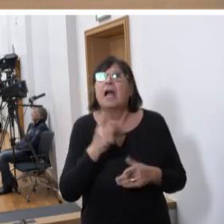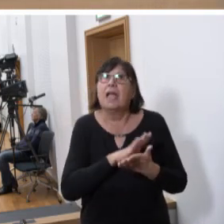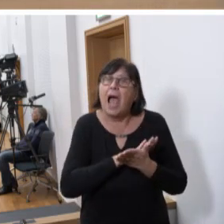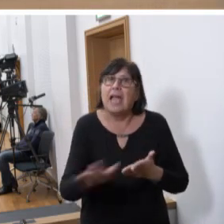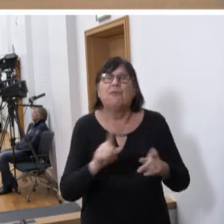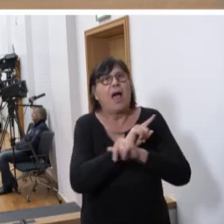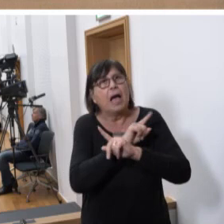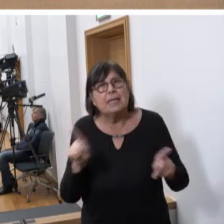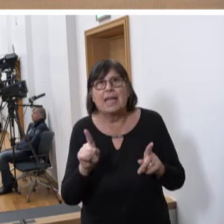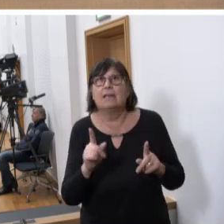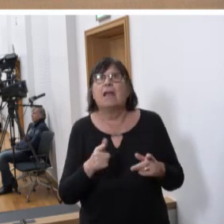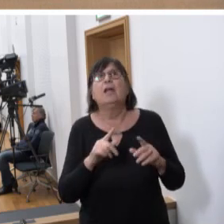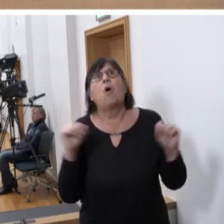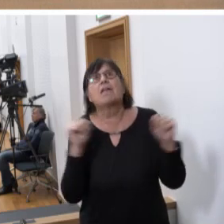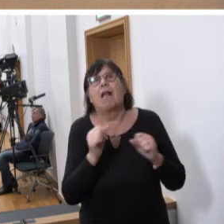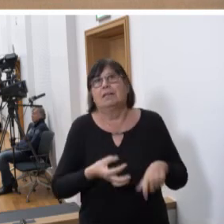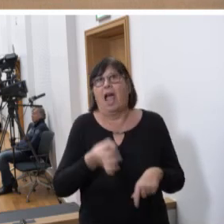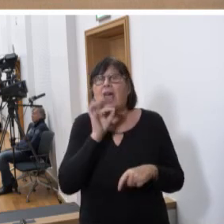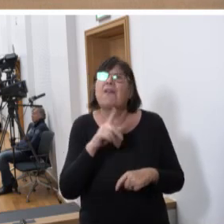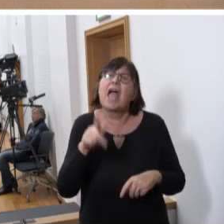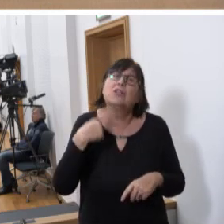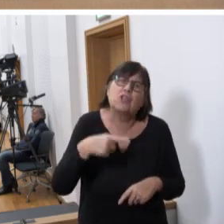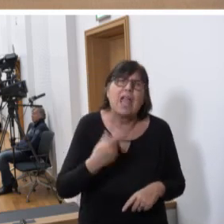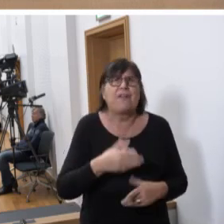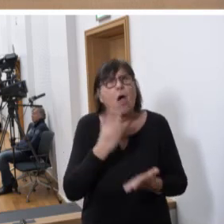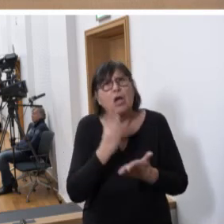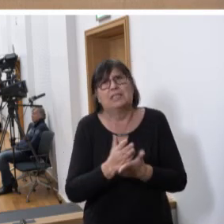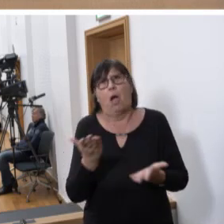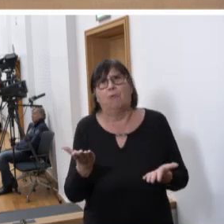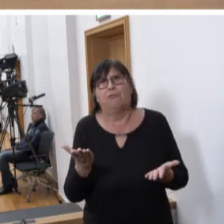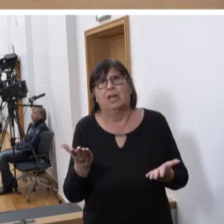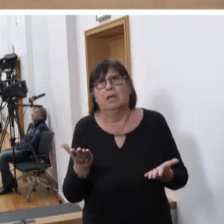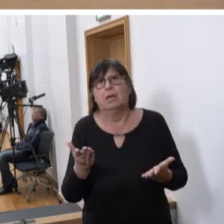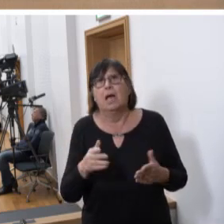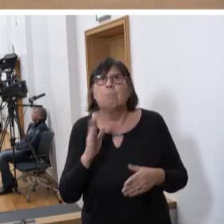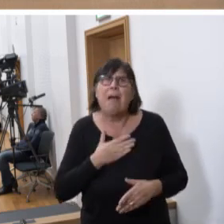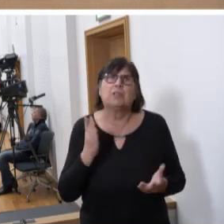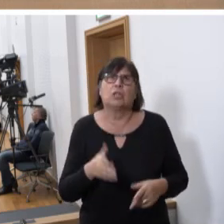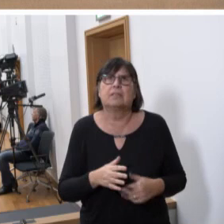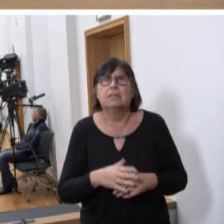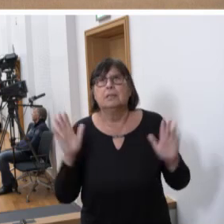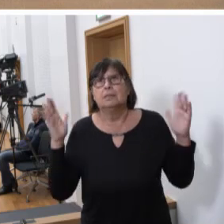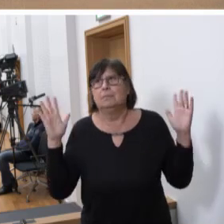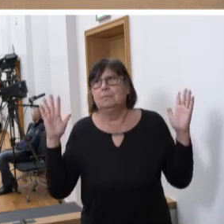nicht kalter Kaffee, Herr Schäfer, hören Sie auf hier rumzuzappeln, meine Güte. Sie haben